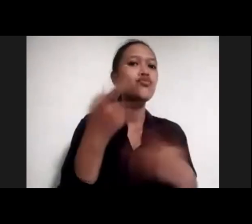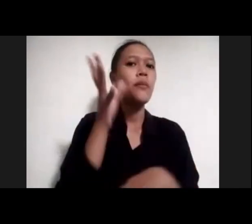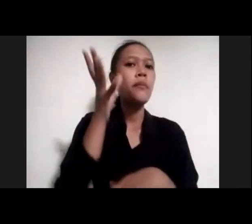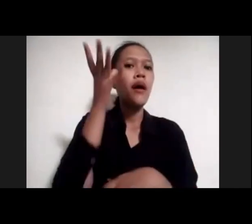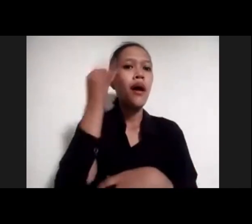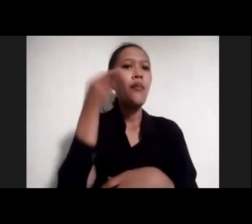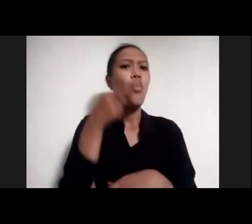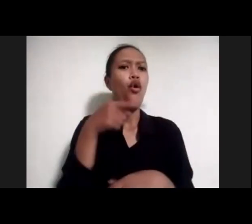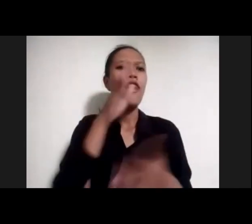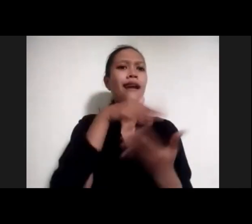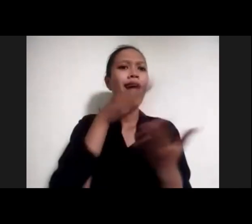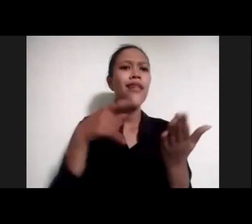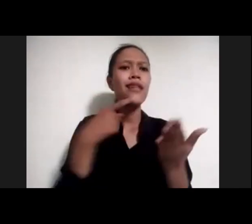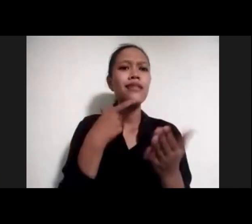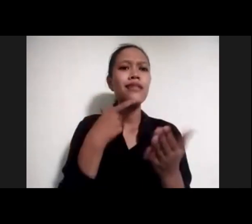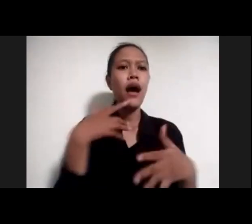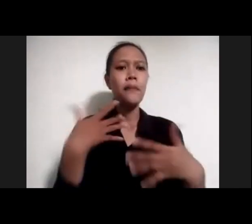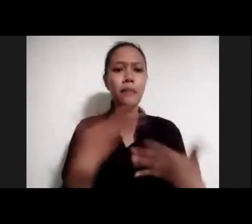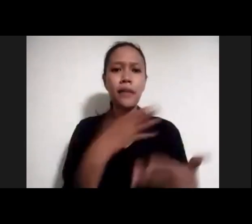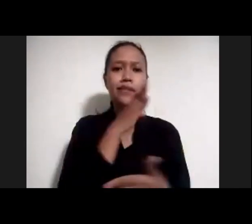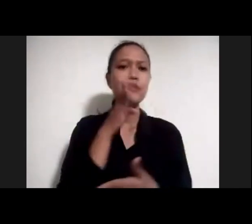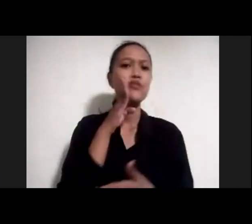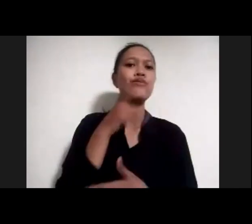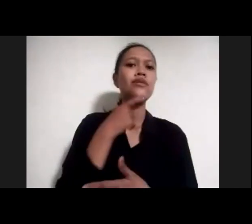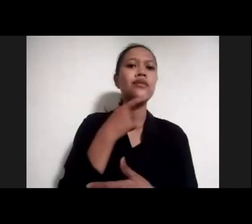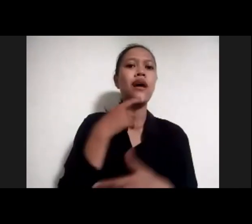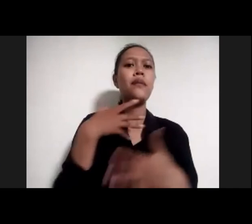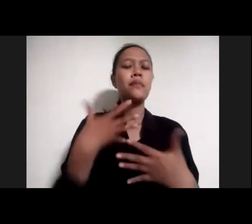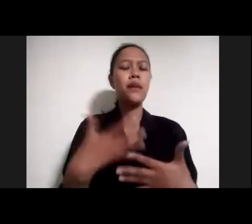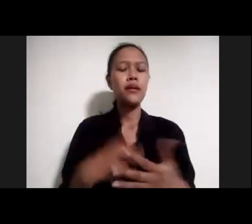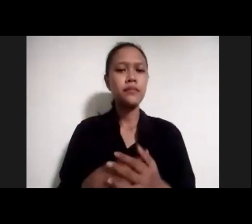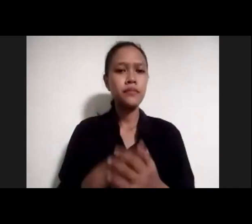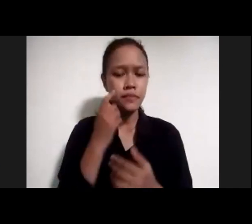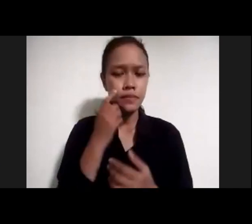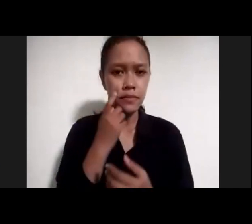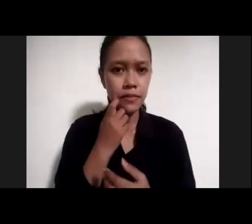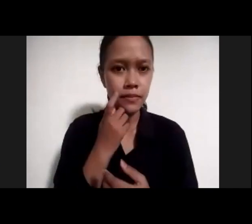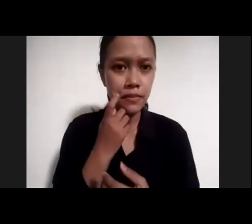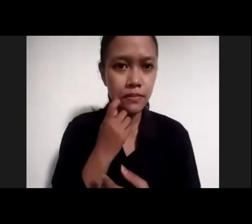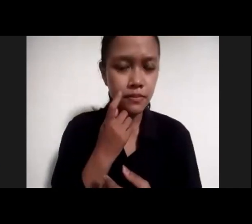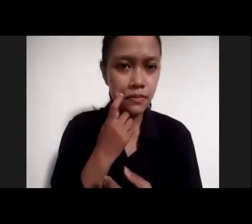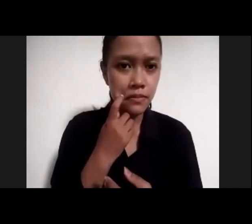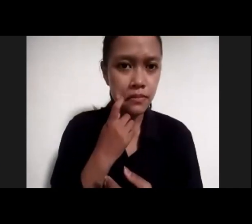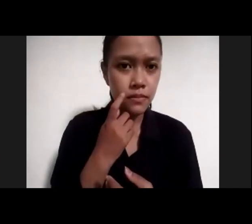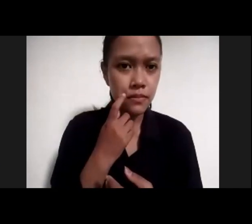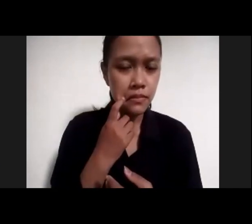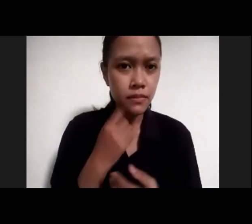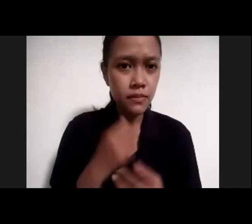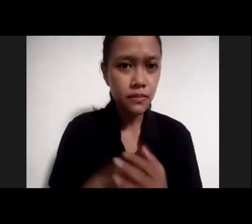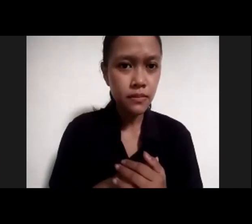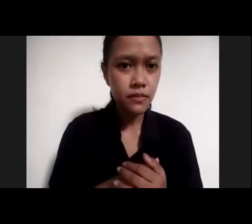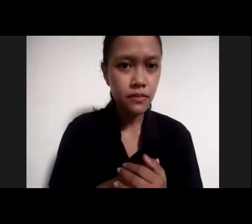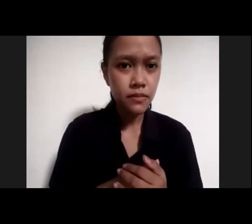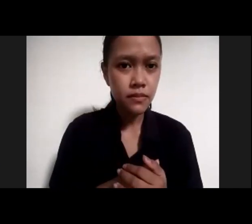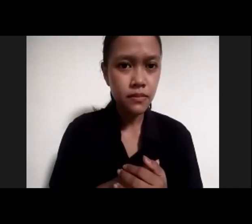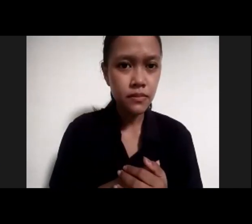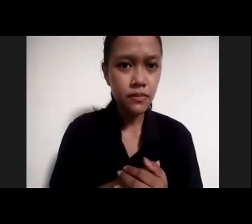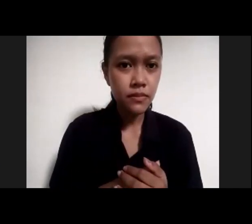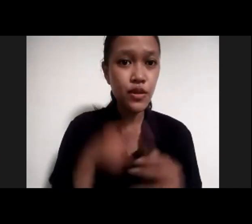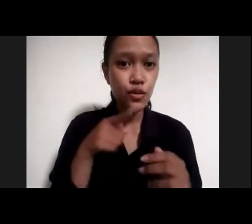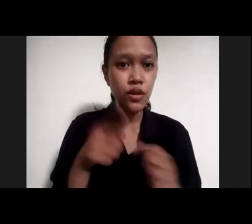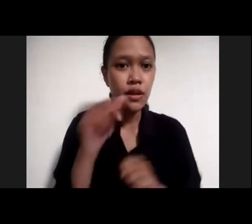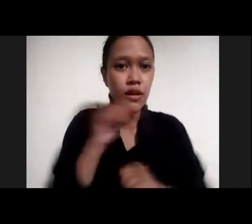apa, isunya soal apa, dan inset-insetnya seperti apa. Nah itu sih yang dilakukan sih